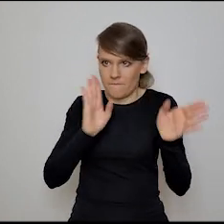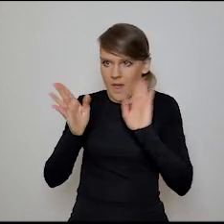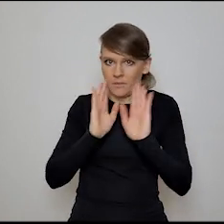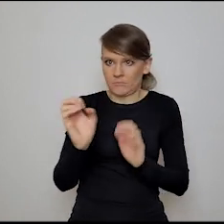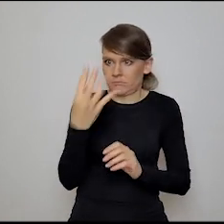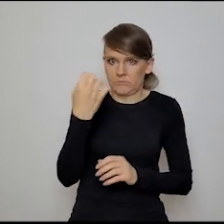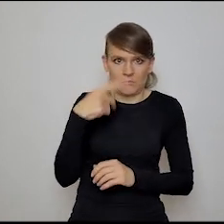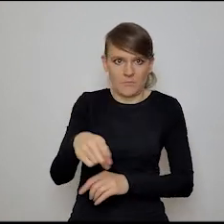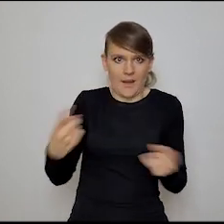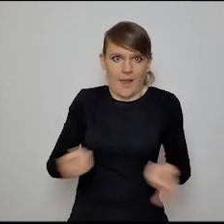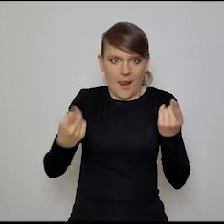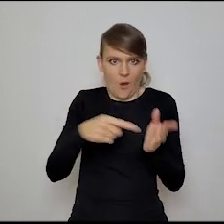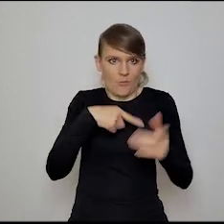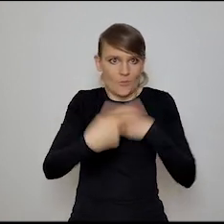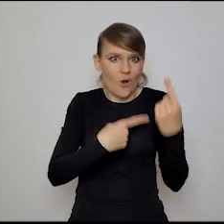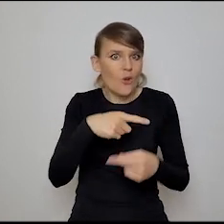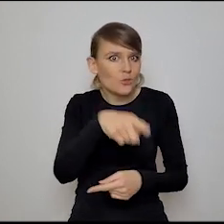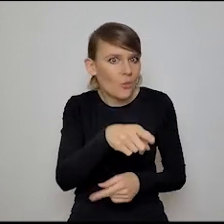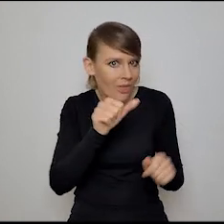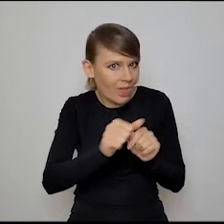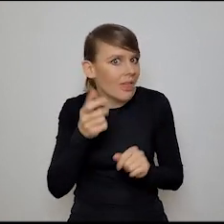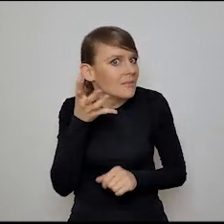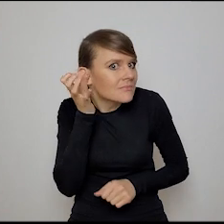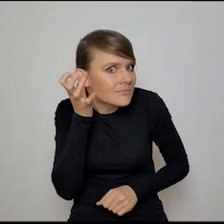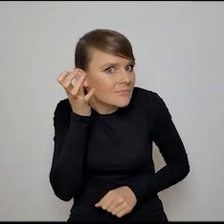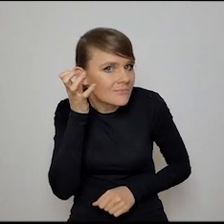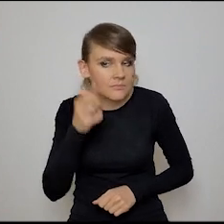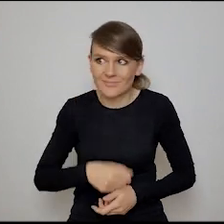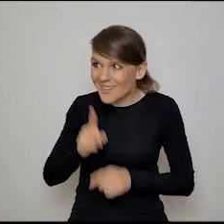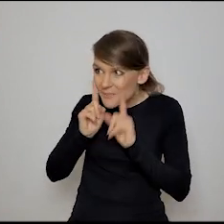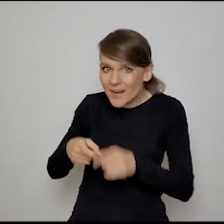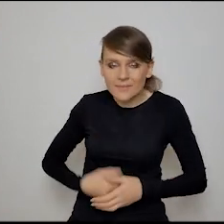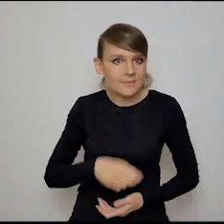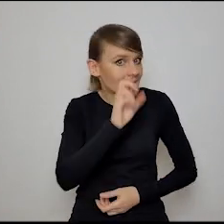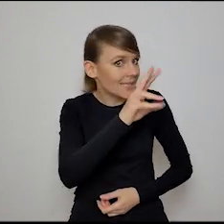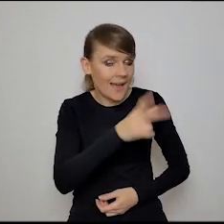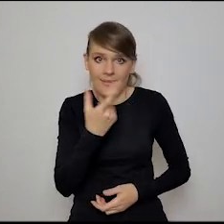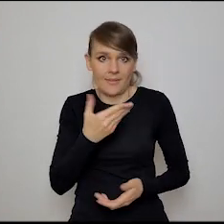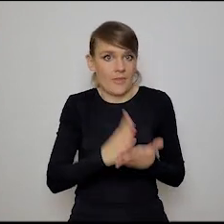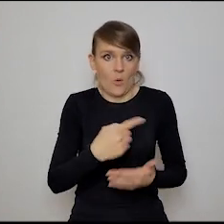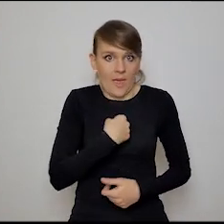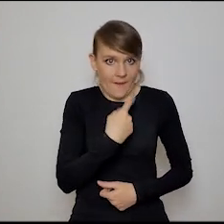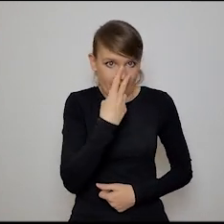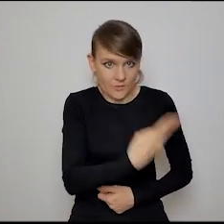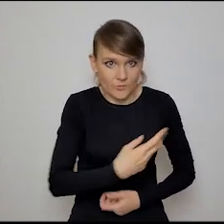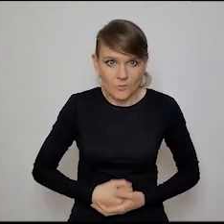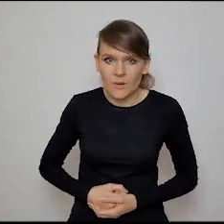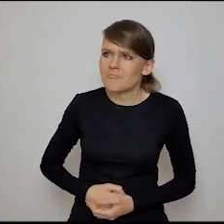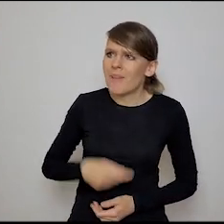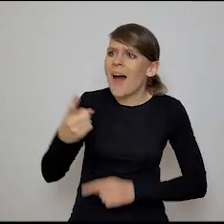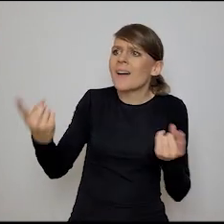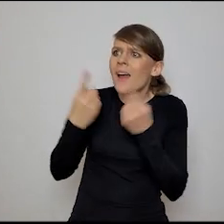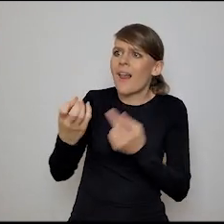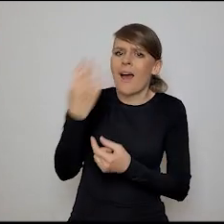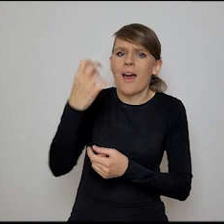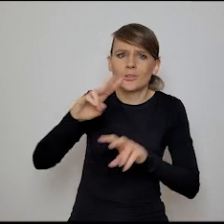lokowany produkt. Więc Zoom doskonale słucha. Naprawdę? No, nie tylko, to nie było tylko moje doświadczenie, tylko... Ale to lokowanie to